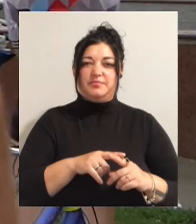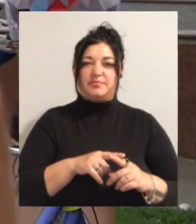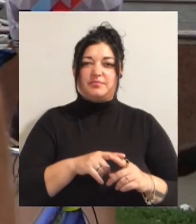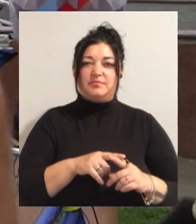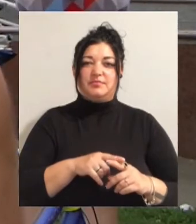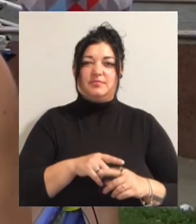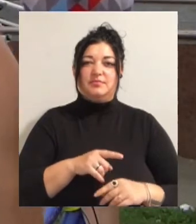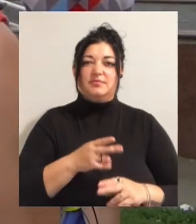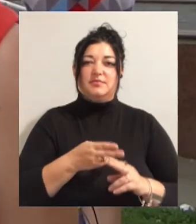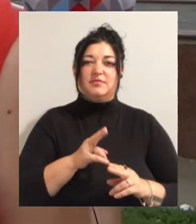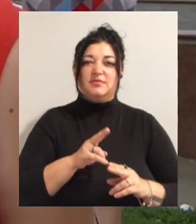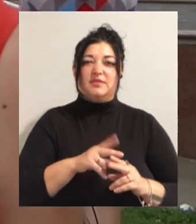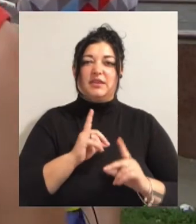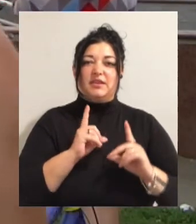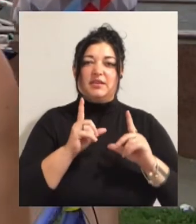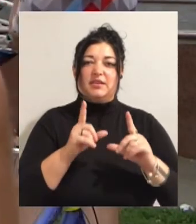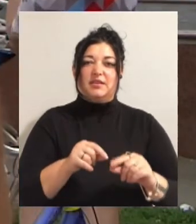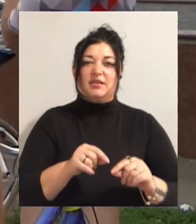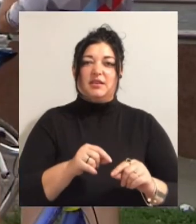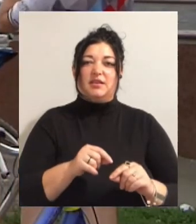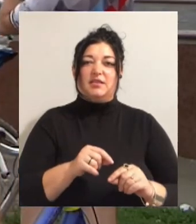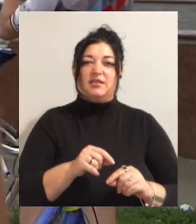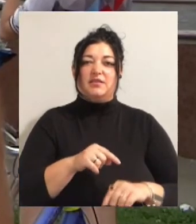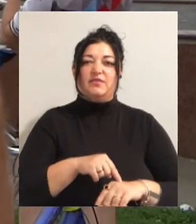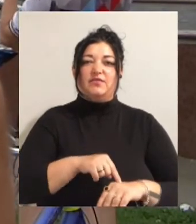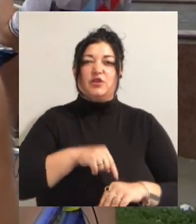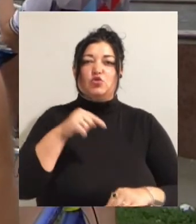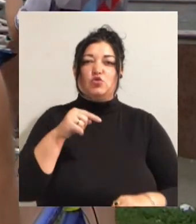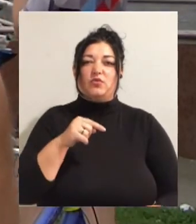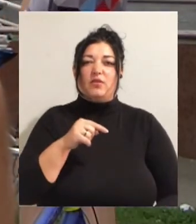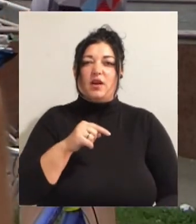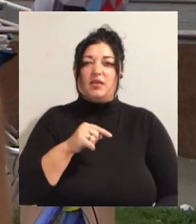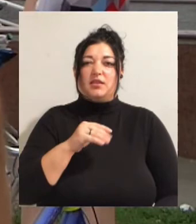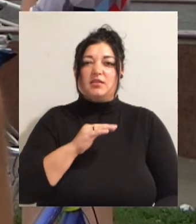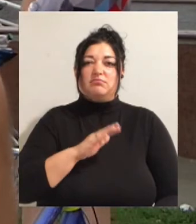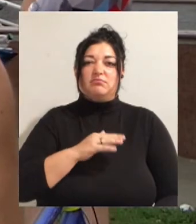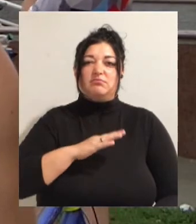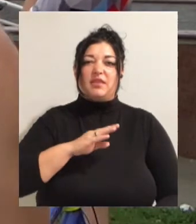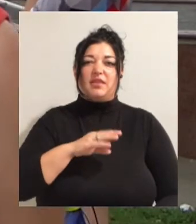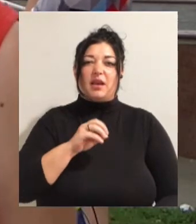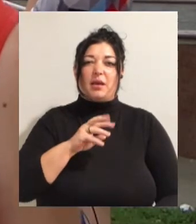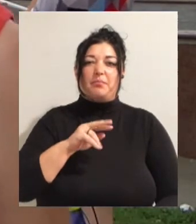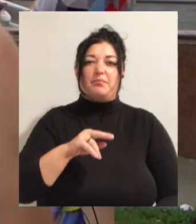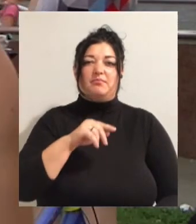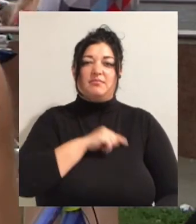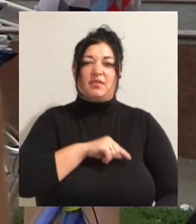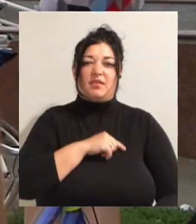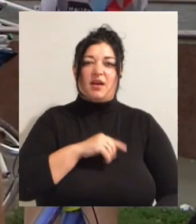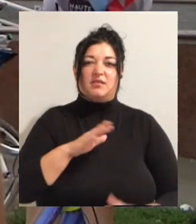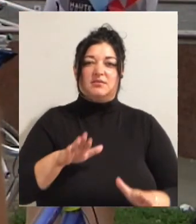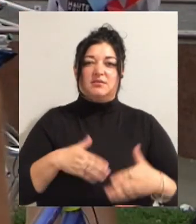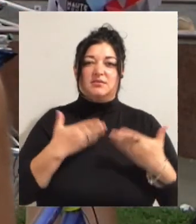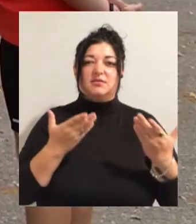сніхронно їхати, відчувати темп, один одного настрій. З